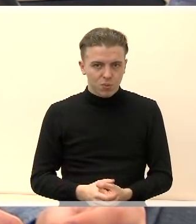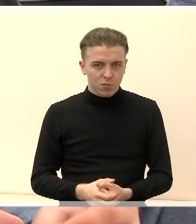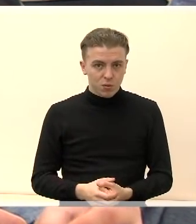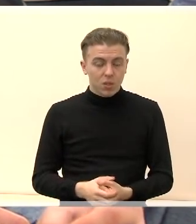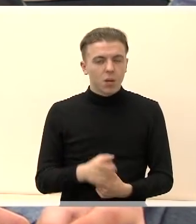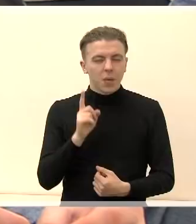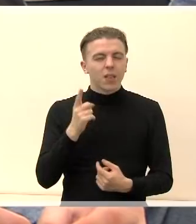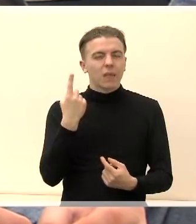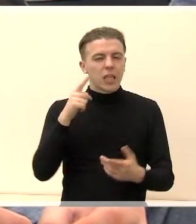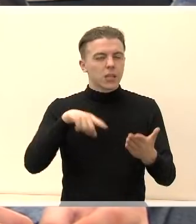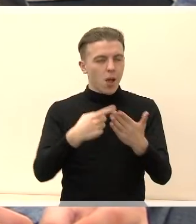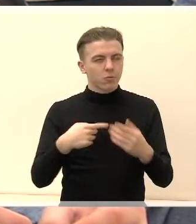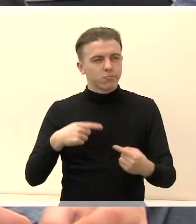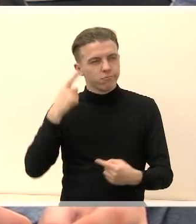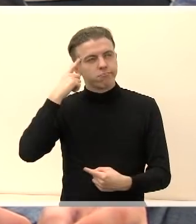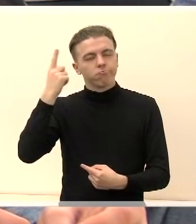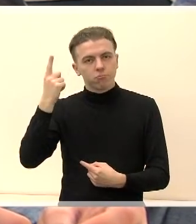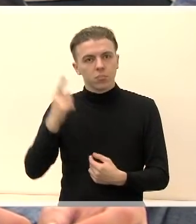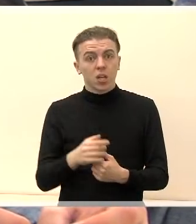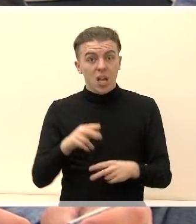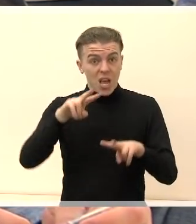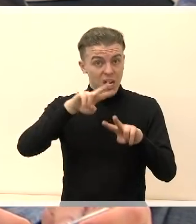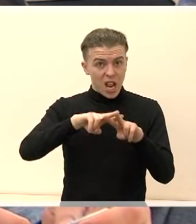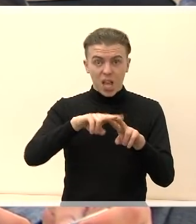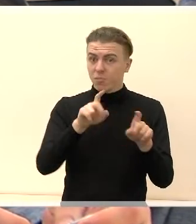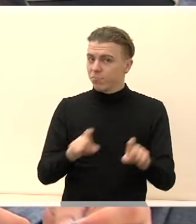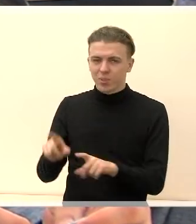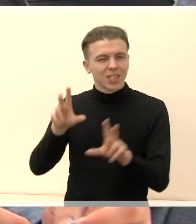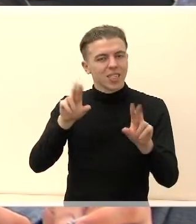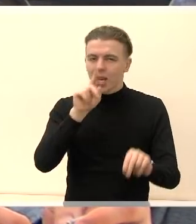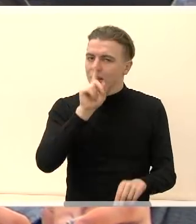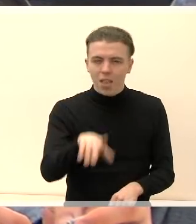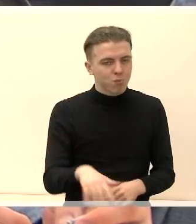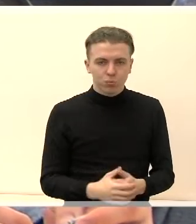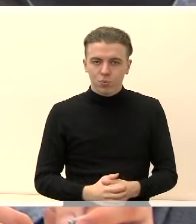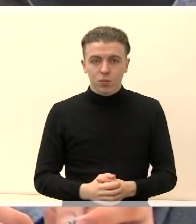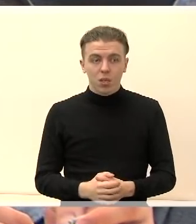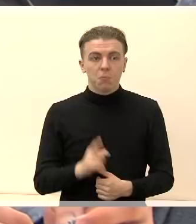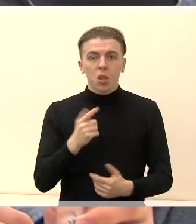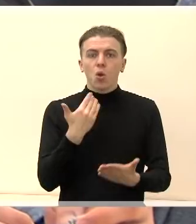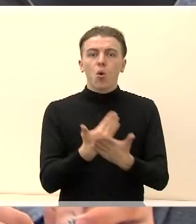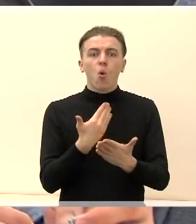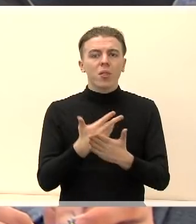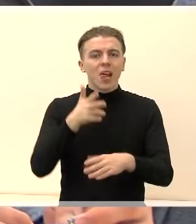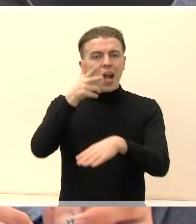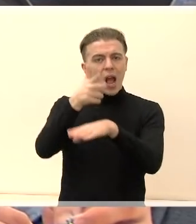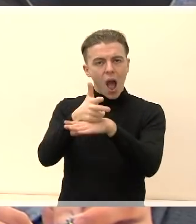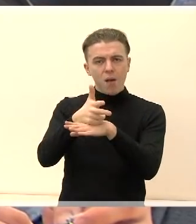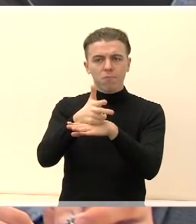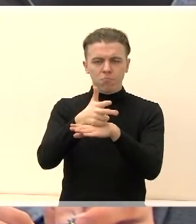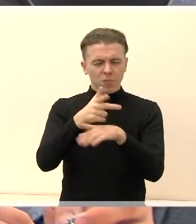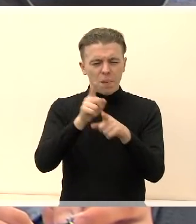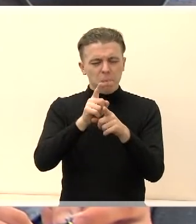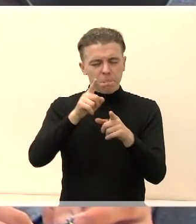dar labai vienas įdomus klausimas. Kalėjimas tikrai nebus iškeliamas, bet kodėl yra įrenginėjimos kamerų tipo patalpos?